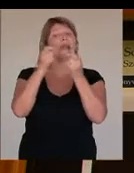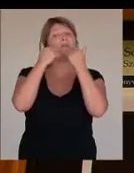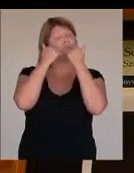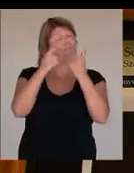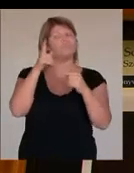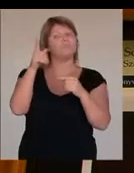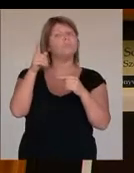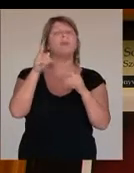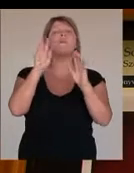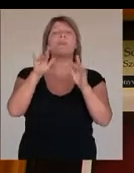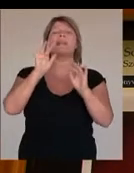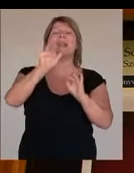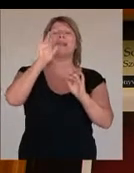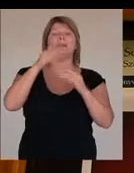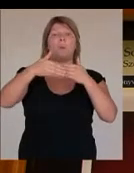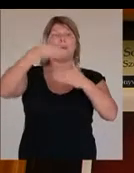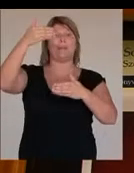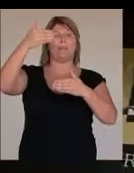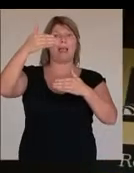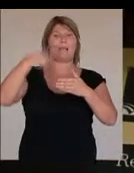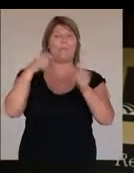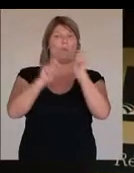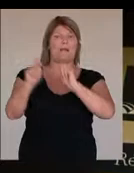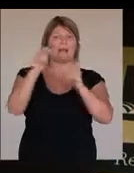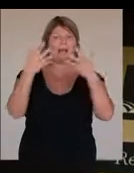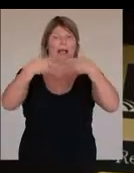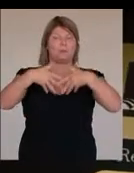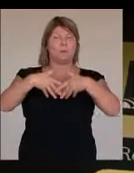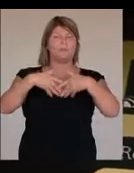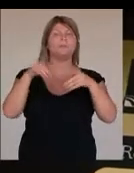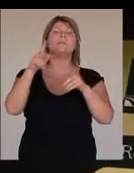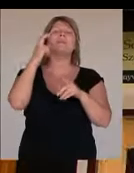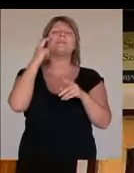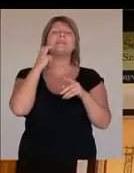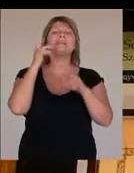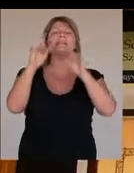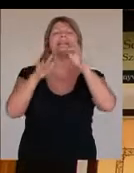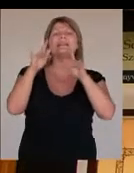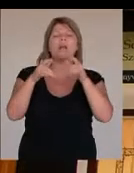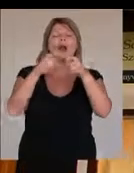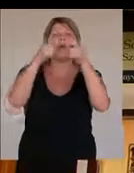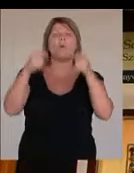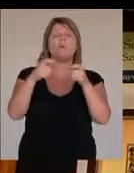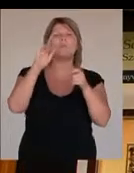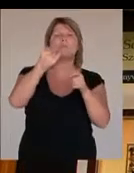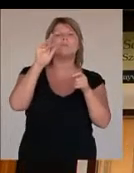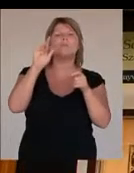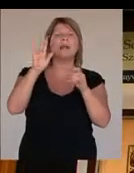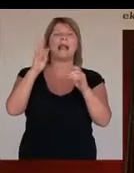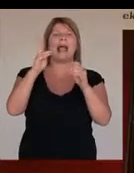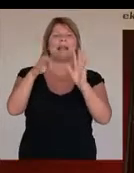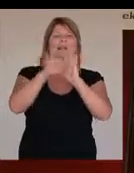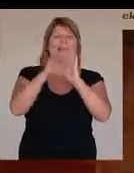köszönhetően a könyvtár érintőképernyős készülékeket vásárolhatott, melyeken elsősorban az intézmény ritka könyvei válnak elérhetővé